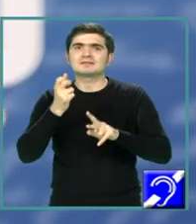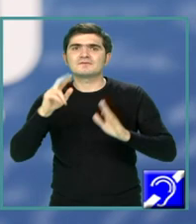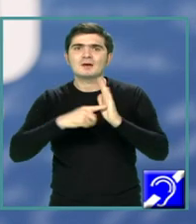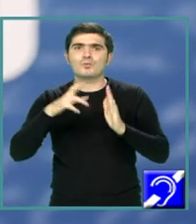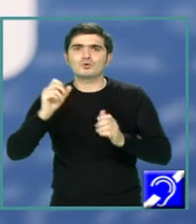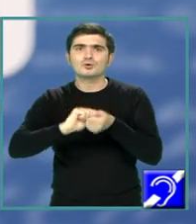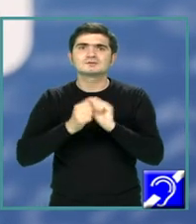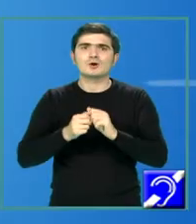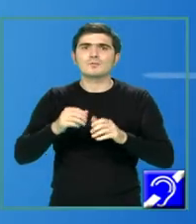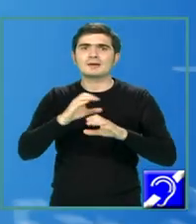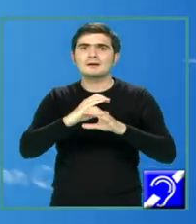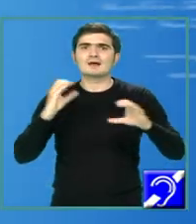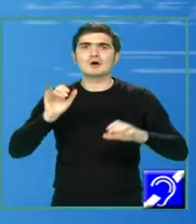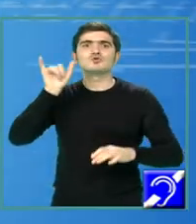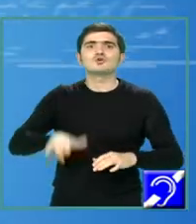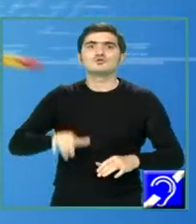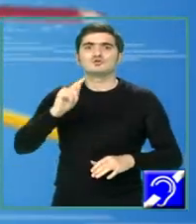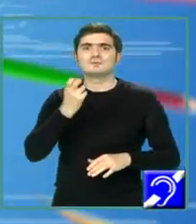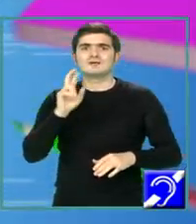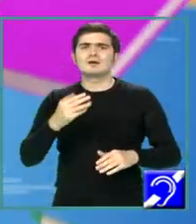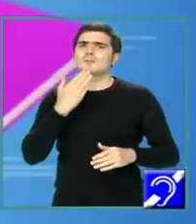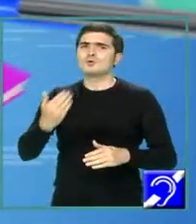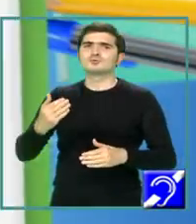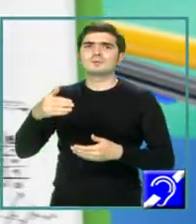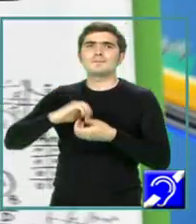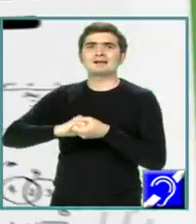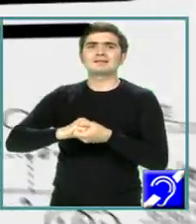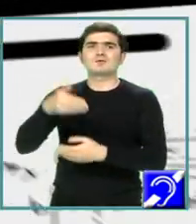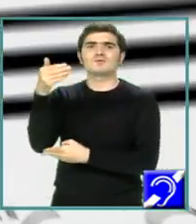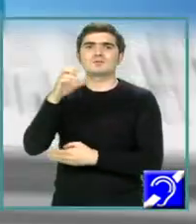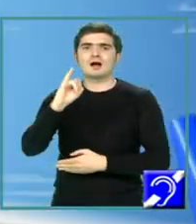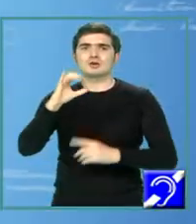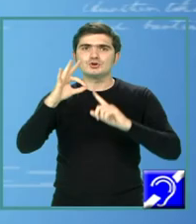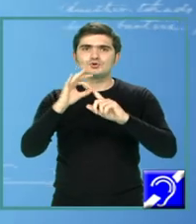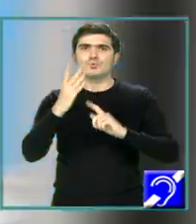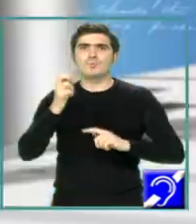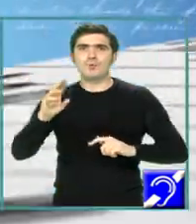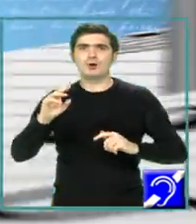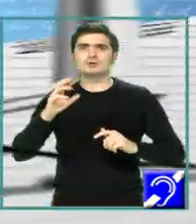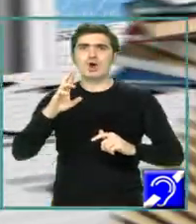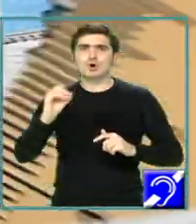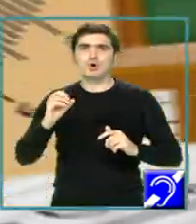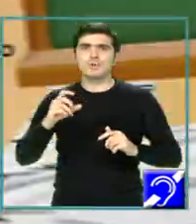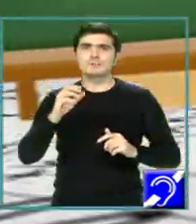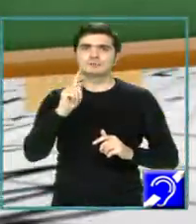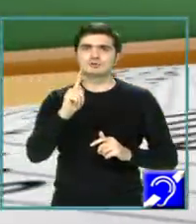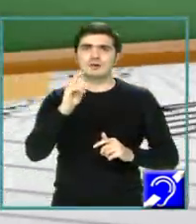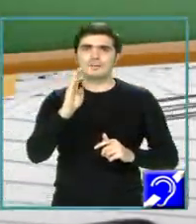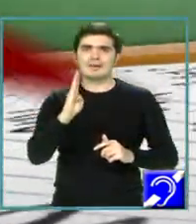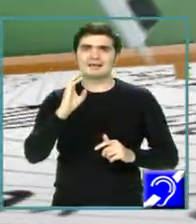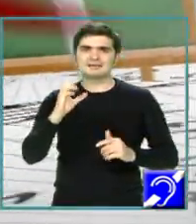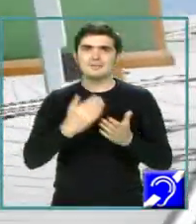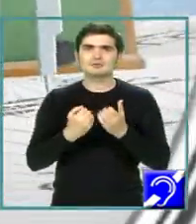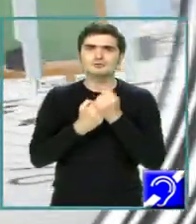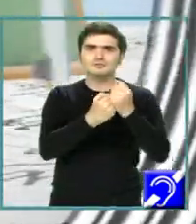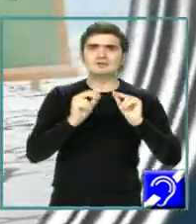pe canalul de YouTube al TVR. Mulțumim partenerului nostru i2board.ro, un brand marca GBC, pentru susținerea educației și